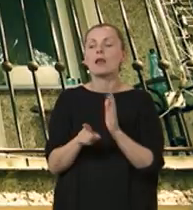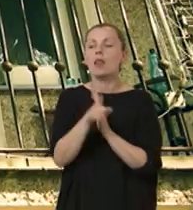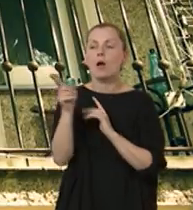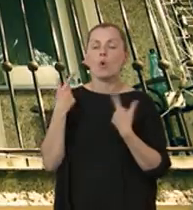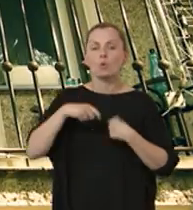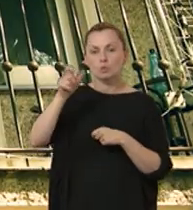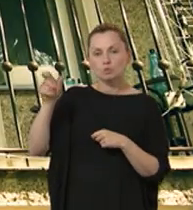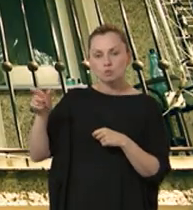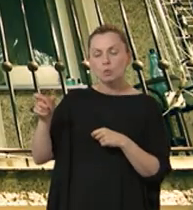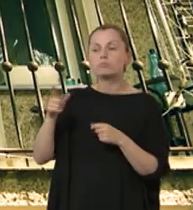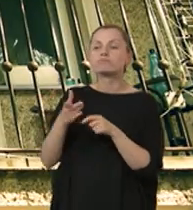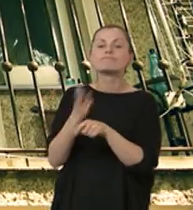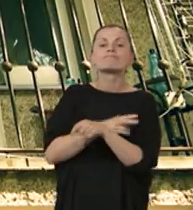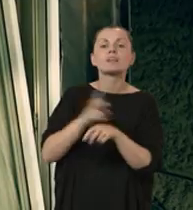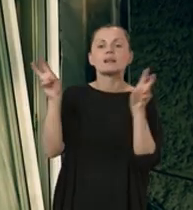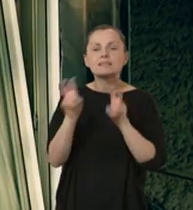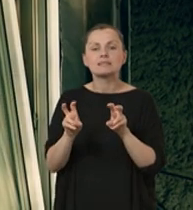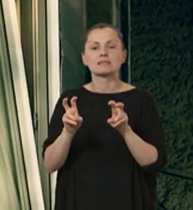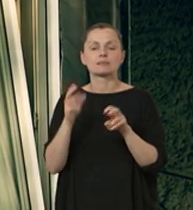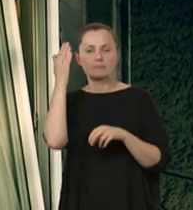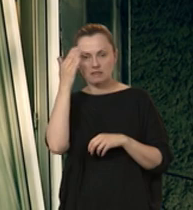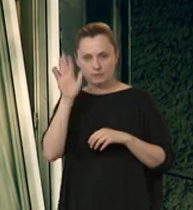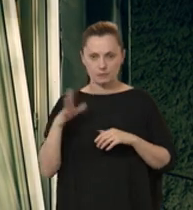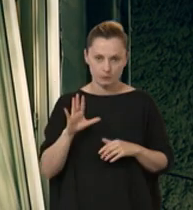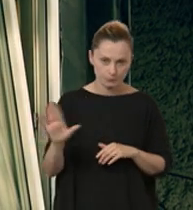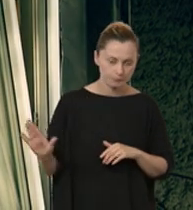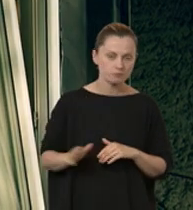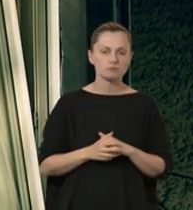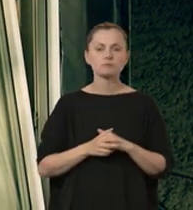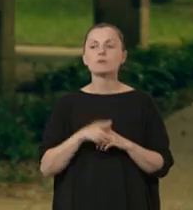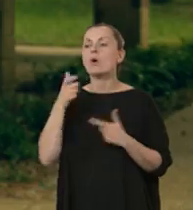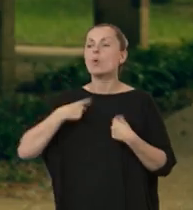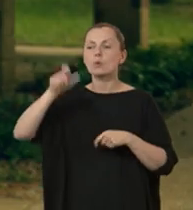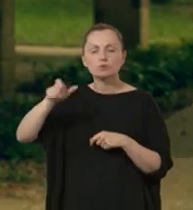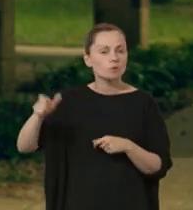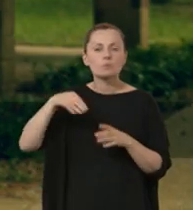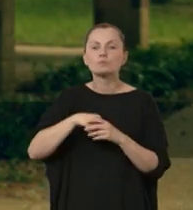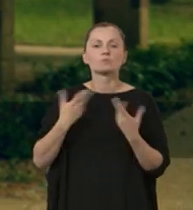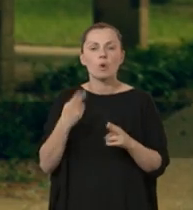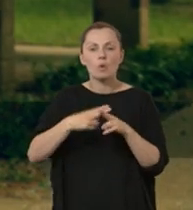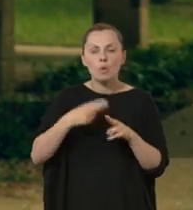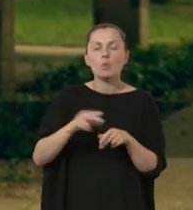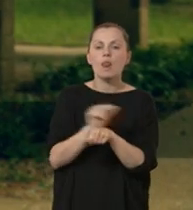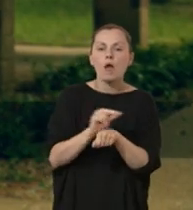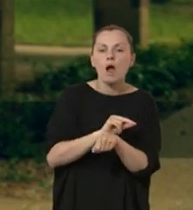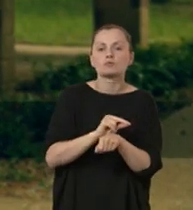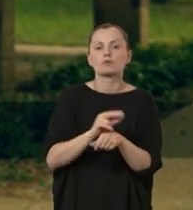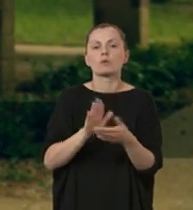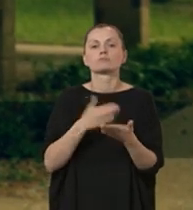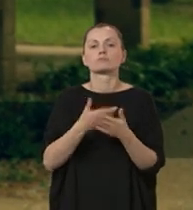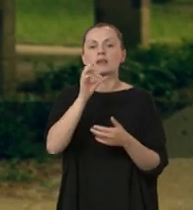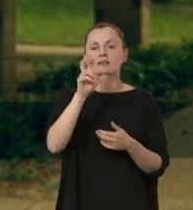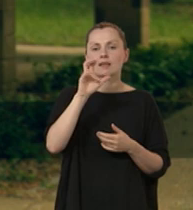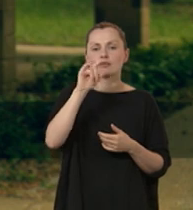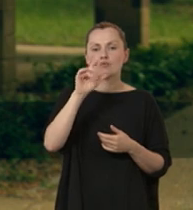dla osób po kryzysach psychicznych. Są tu osoby, które chorują i leczą się